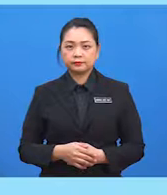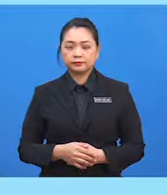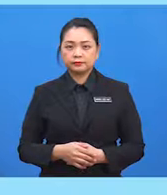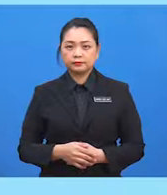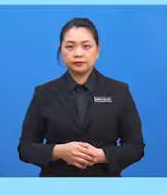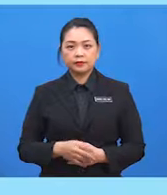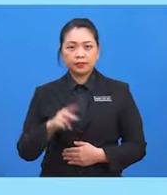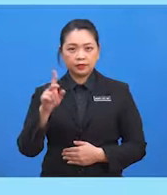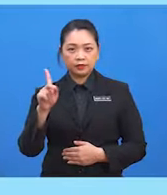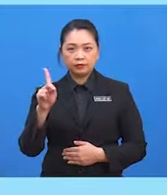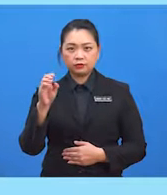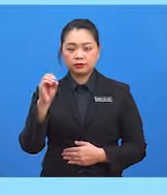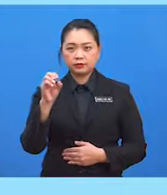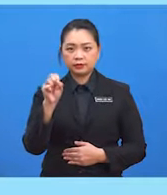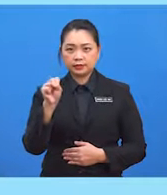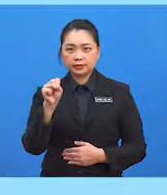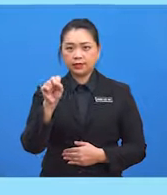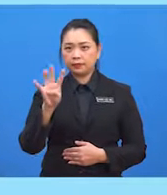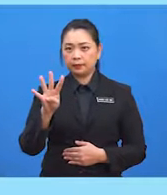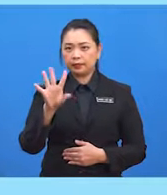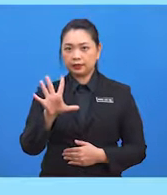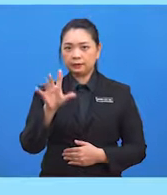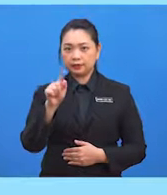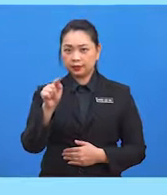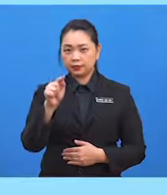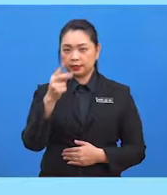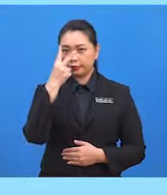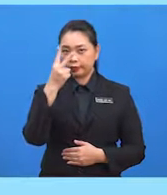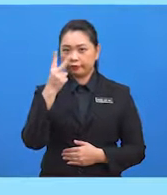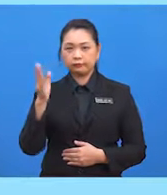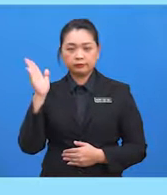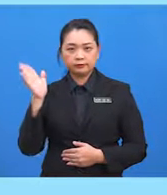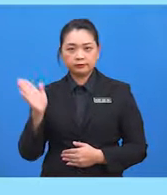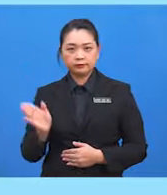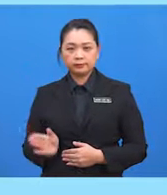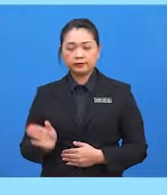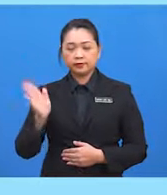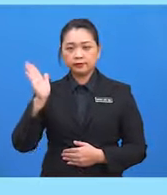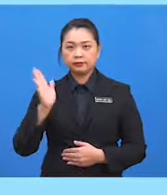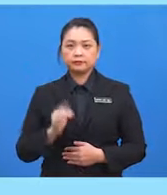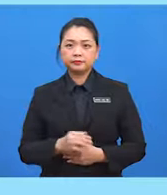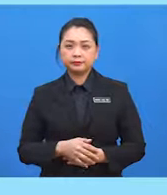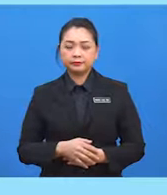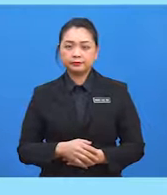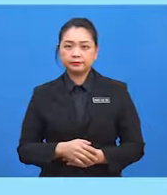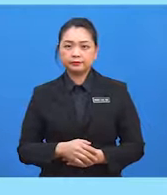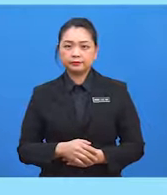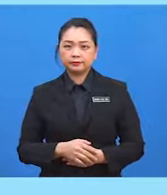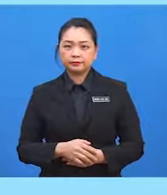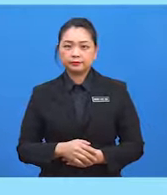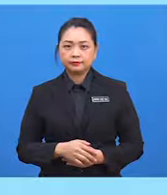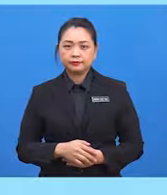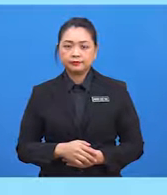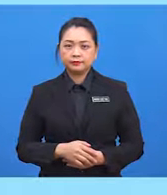Kosinus bagi sudut 45 darjah sama dengan 1 per punca kuasa